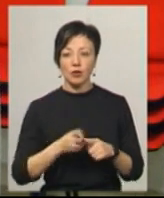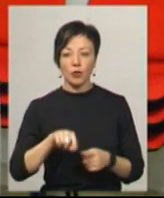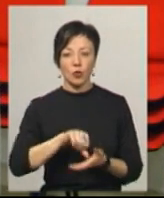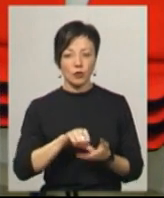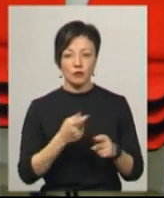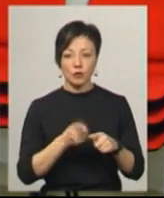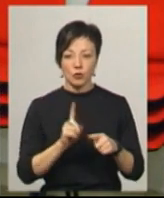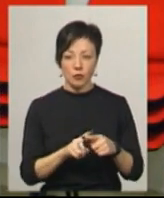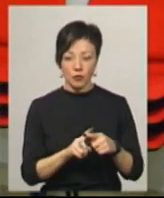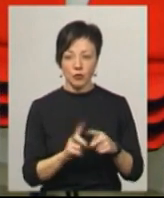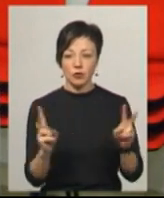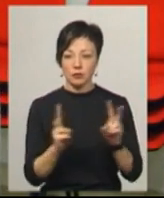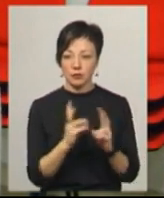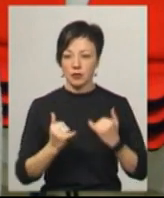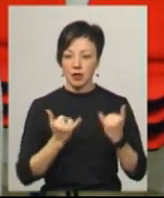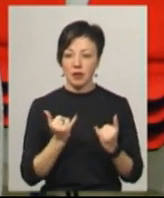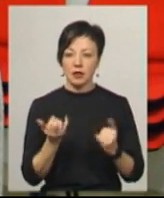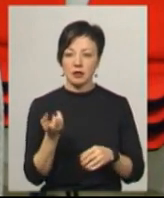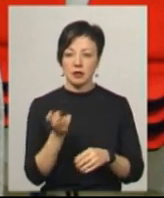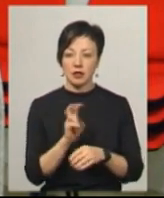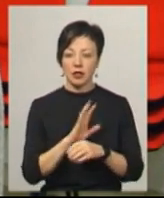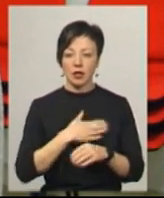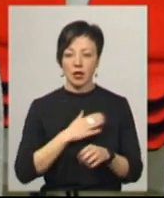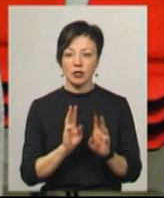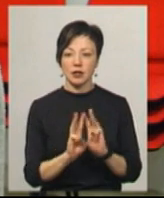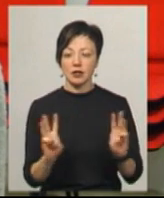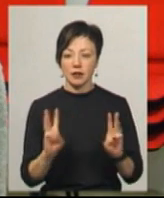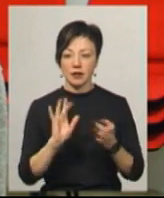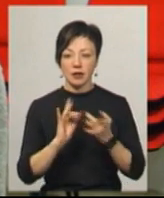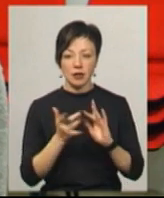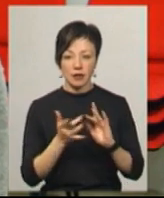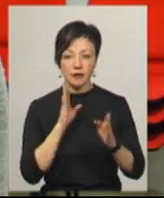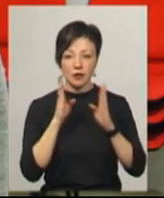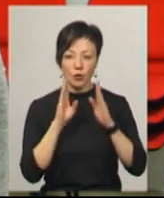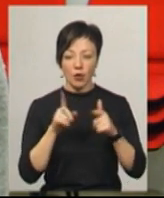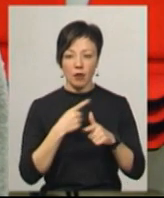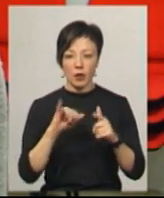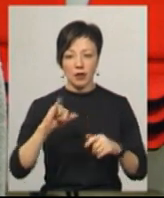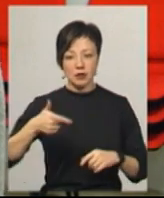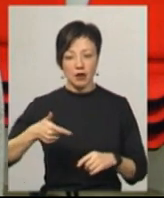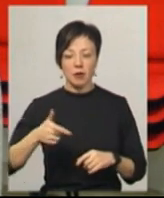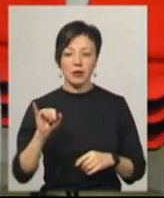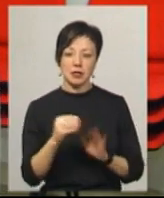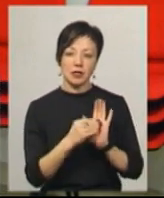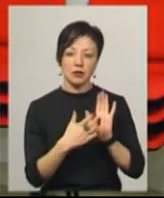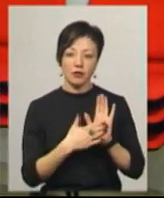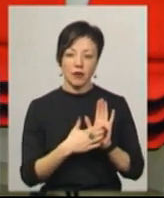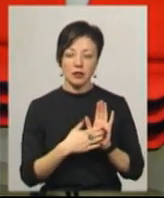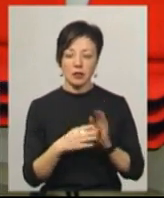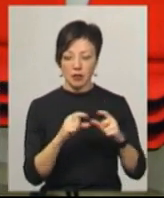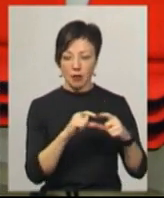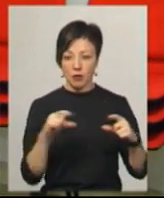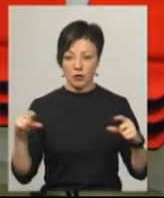благодійному спіддейтингу, потрібно зайти на наші сторінки в соціальних мережах, це Фейсбук або Інстаграм, та зареєструватися за